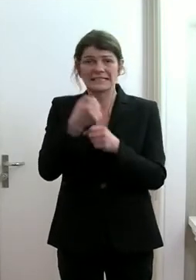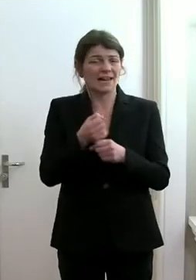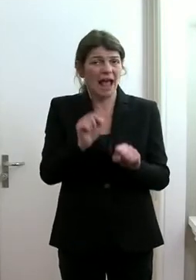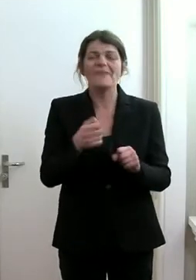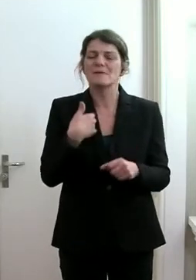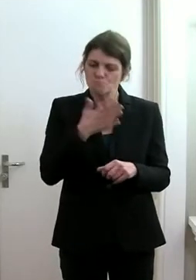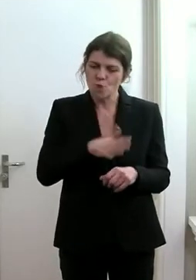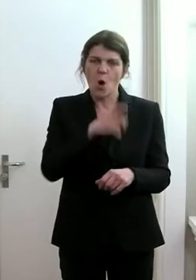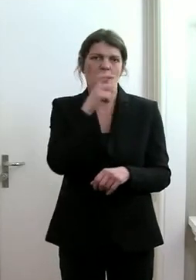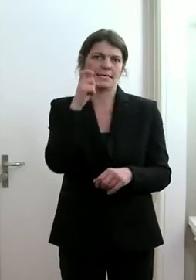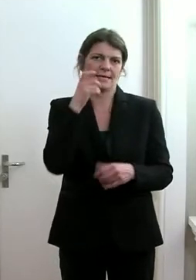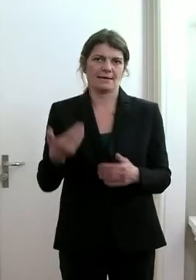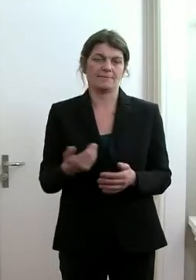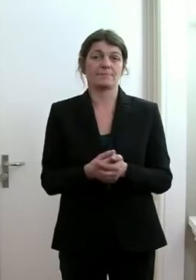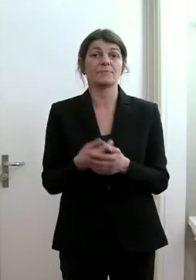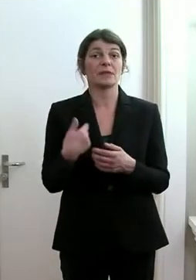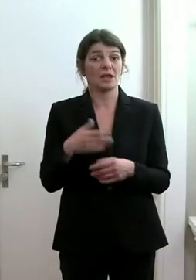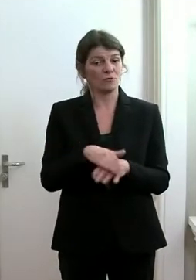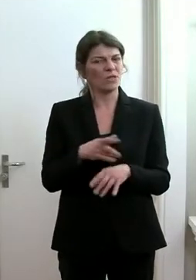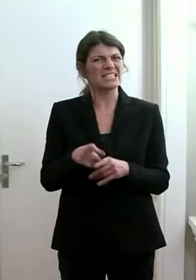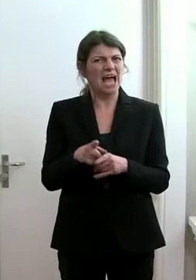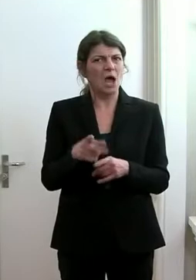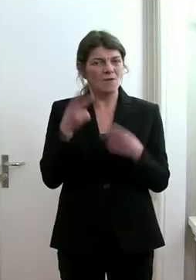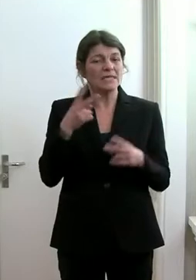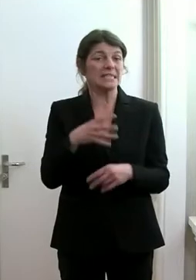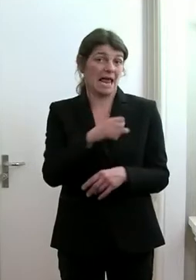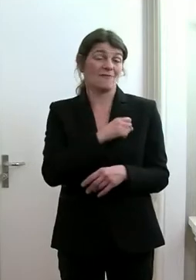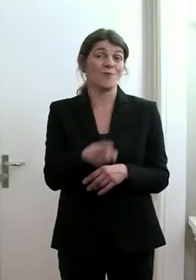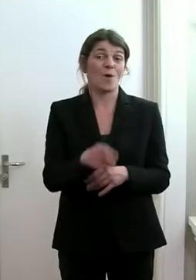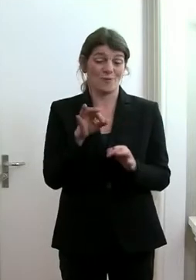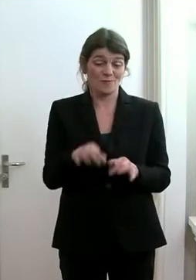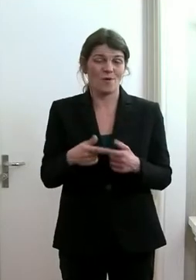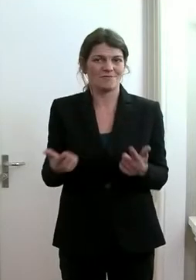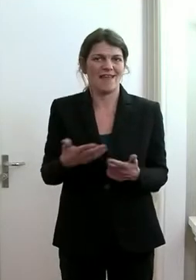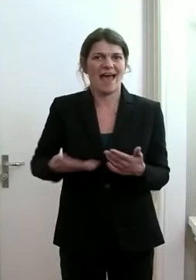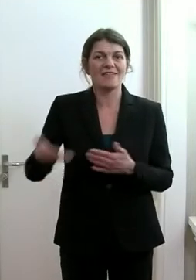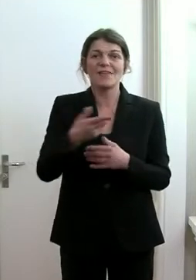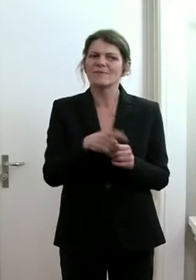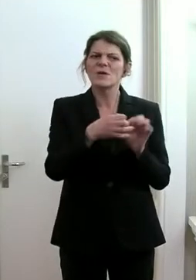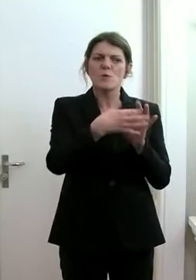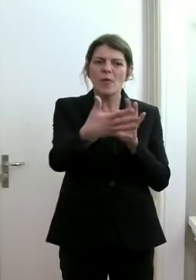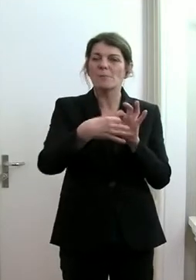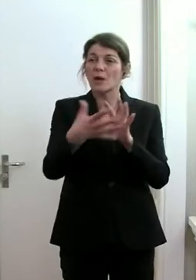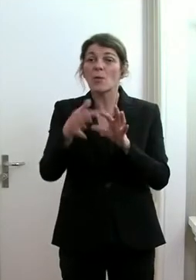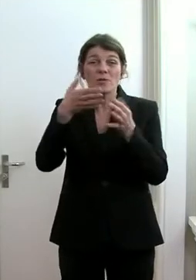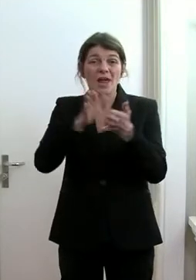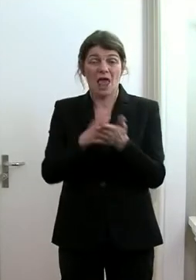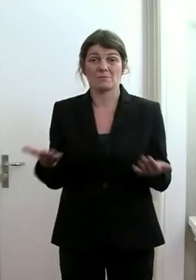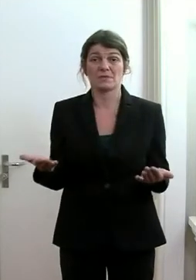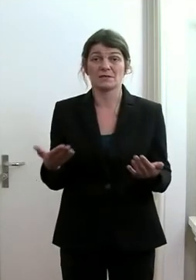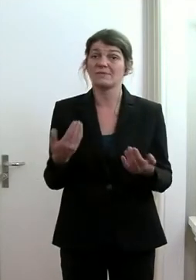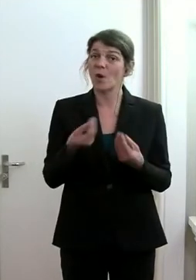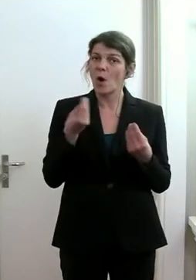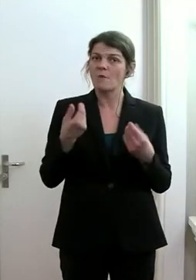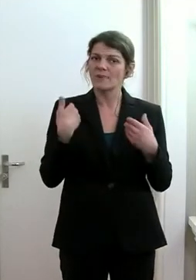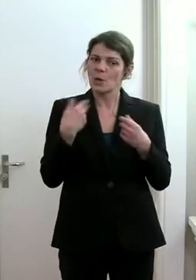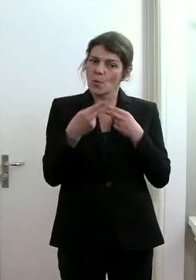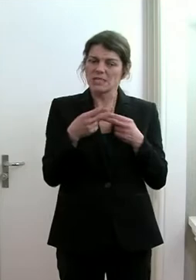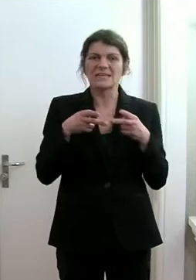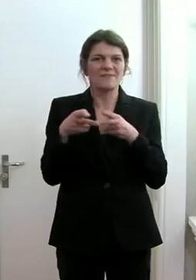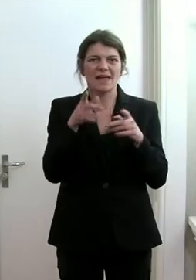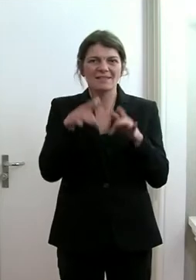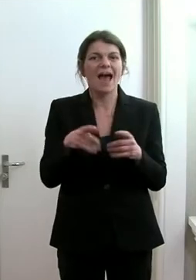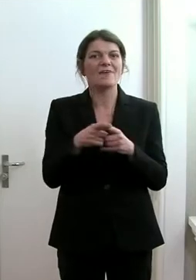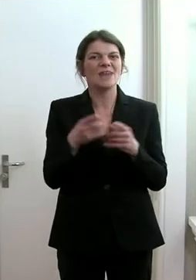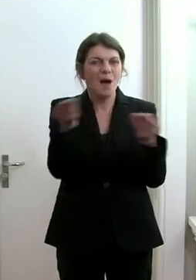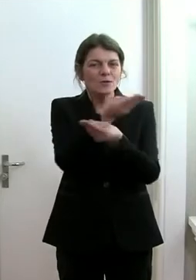ich glaube wirklich, das ist auch ein Erfolgsrezept unseres Landes, dass diese Autonomie gut funktioniert, weil wir auch sehr kurze Wege haben im Austausch.